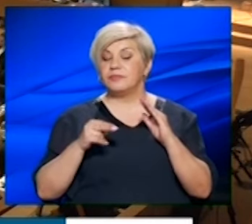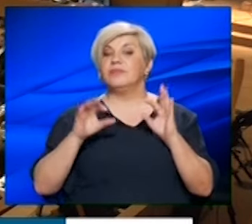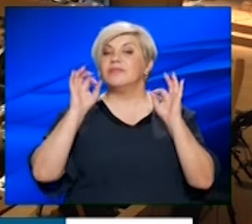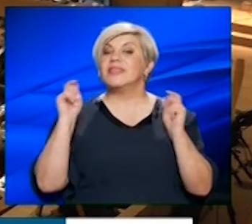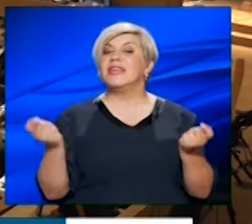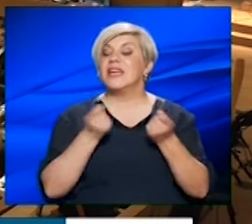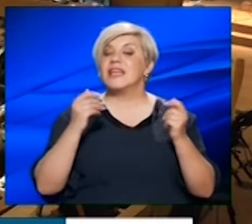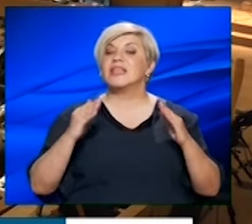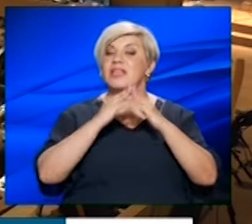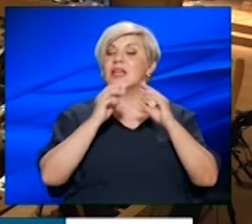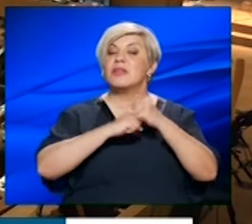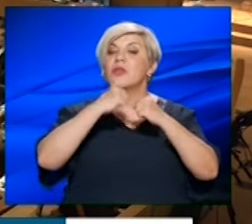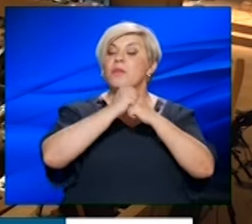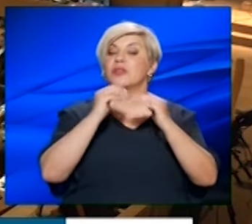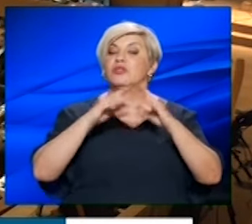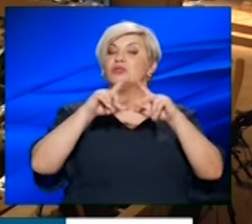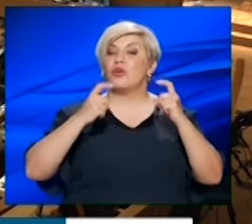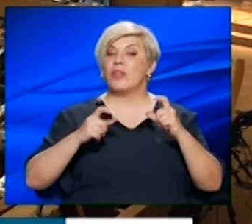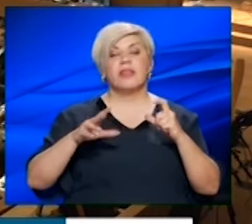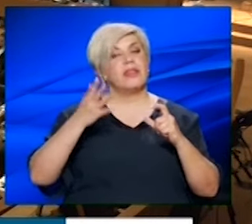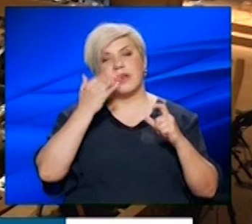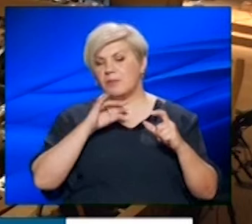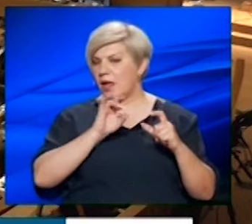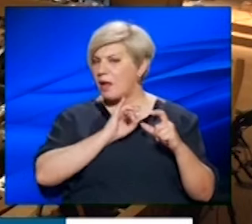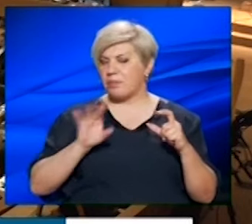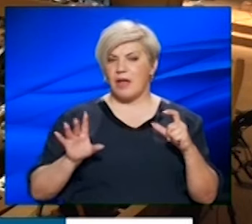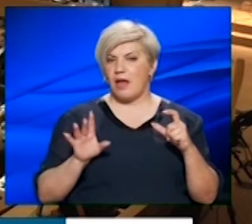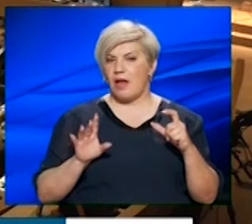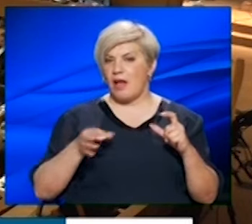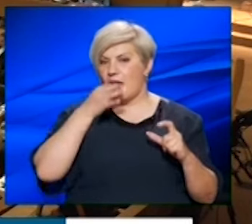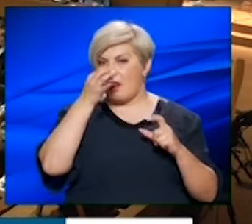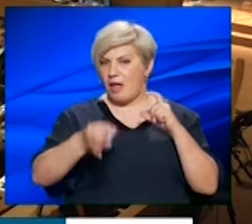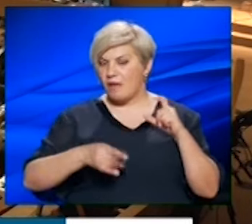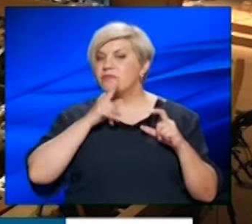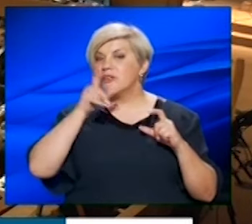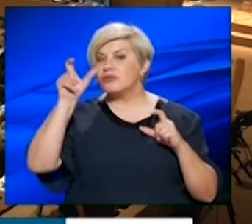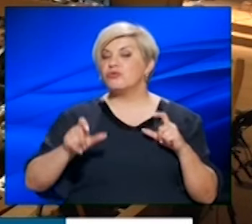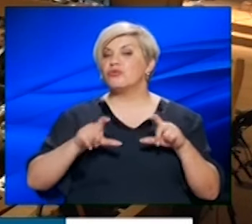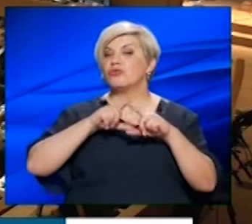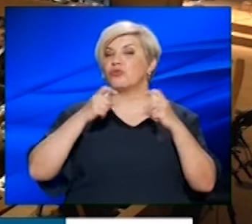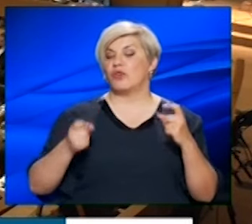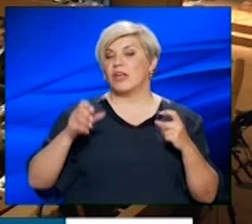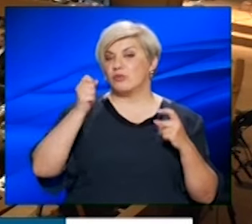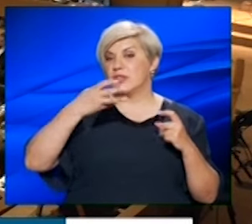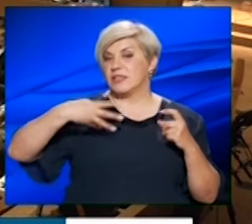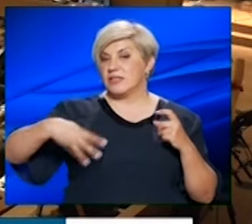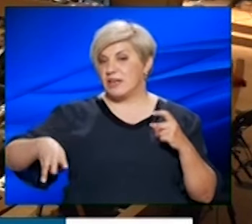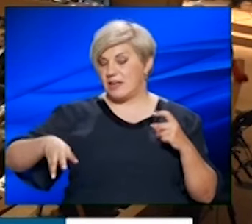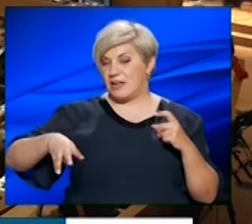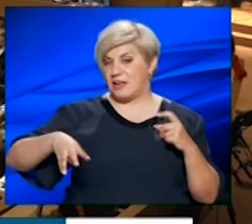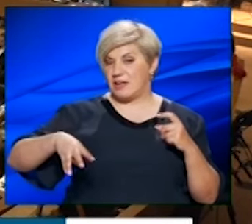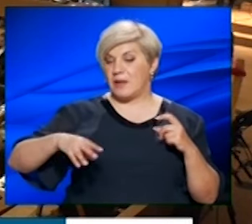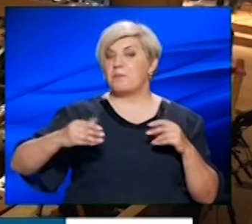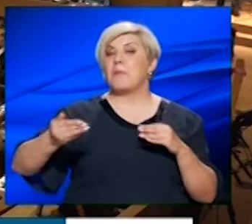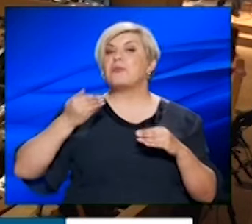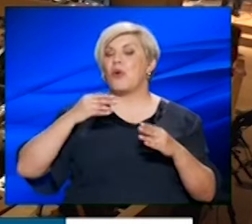κατάσταση σχολικής υποδομής στον Δήμο, δεν υπήρχε καμιά αναφορά στο εν λόγω σχολείο σε αυτά που στεγάζονται με